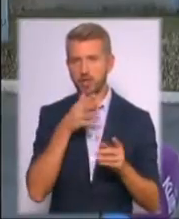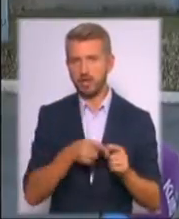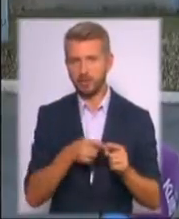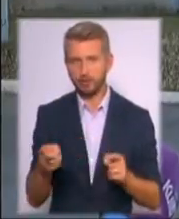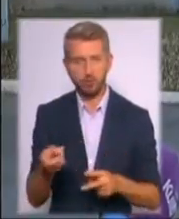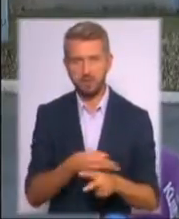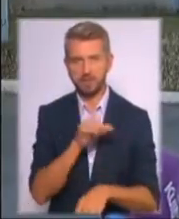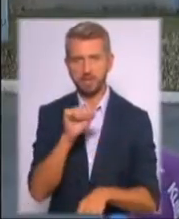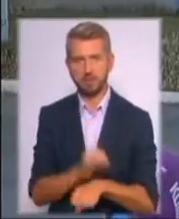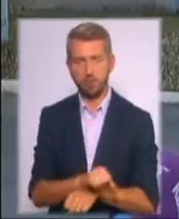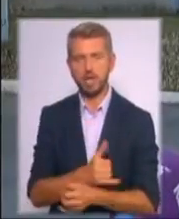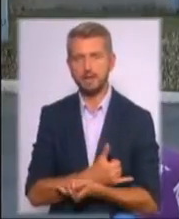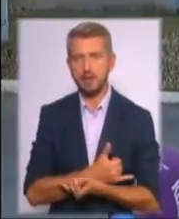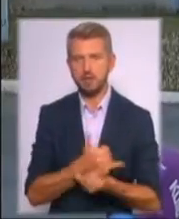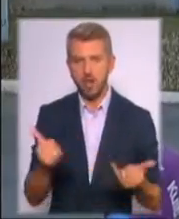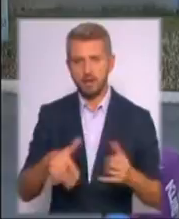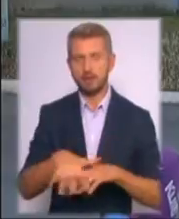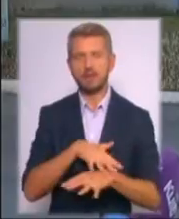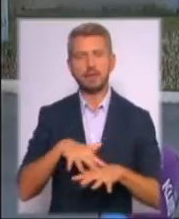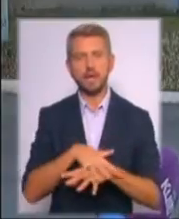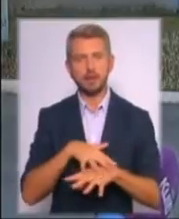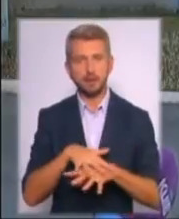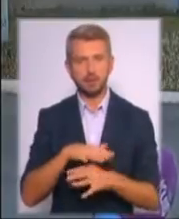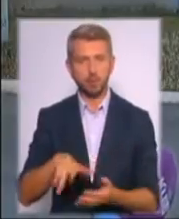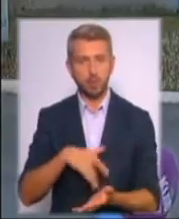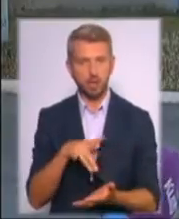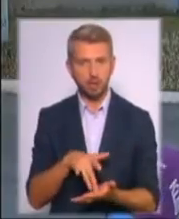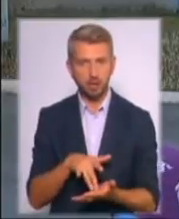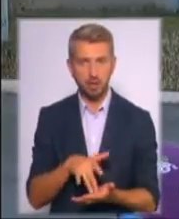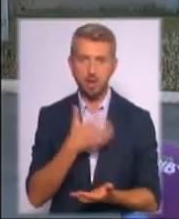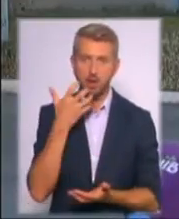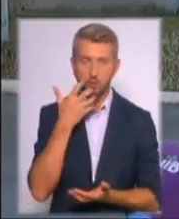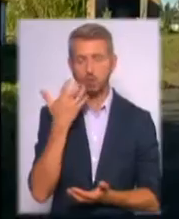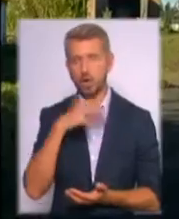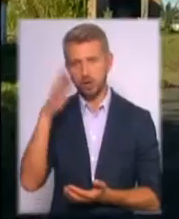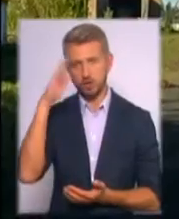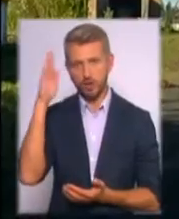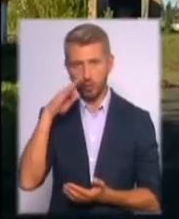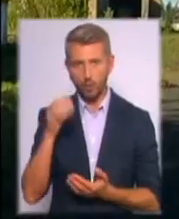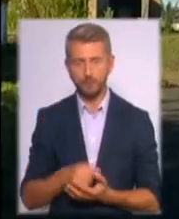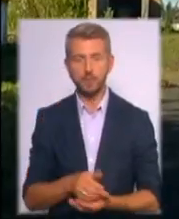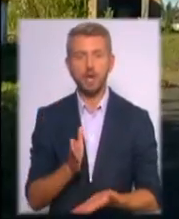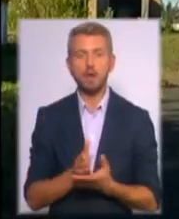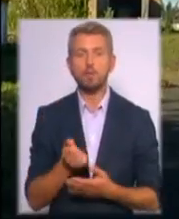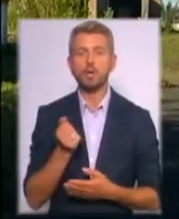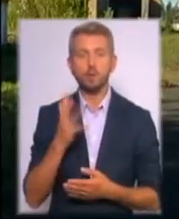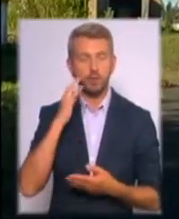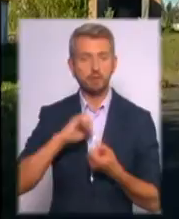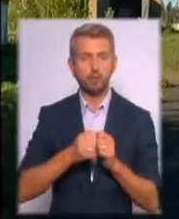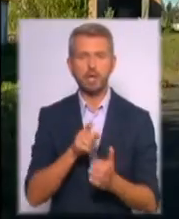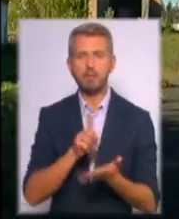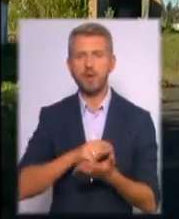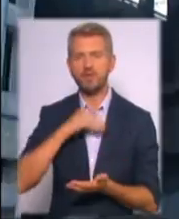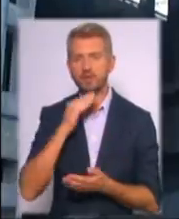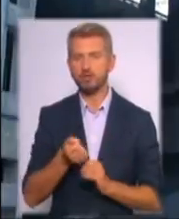безперебойно знавжати населення міста, як теплом, так і горячою водою. Наявної кількості вугілля має вистачити на